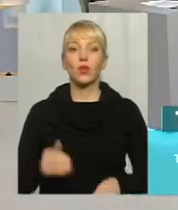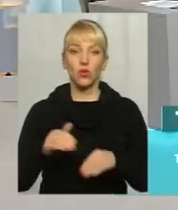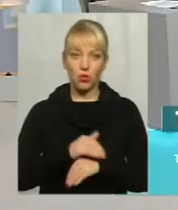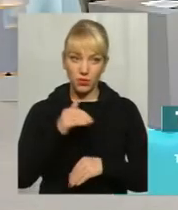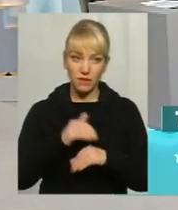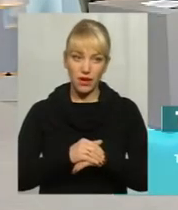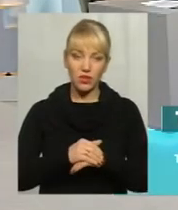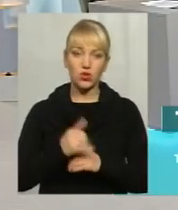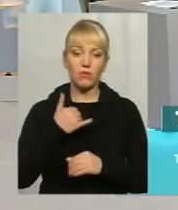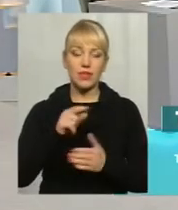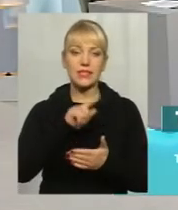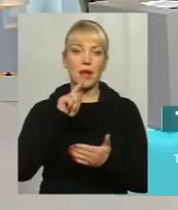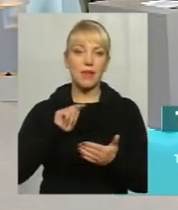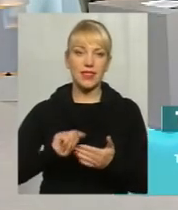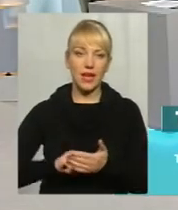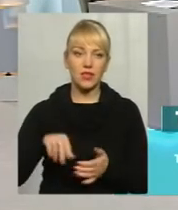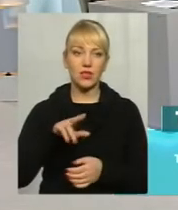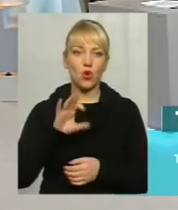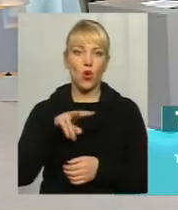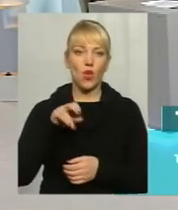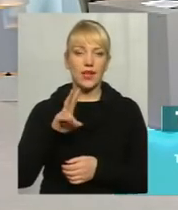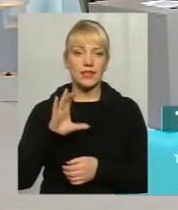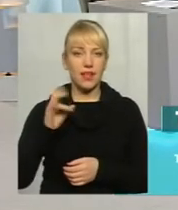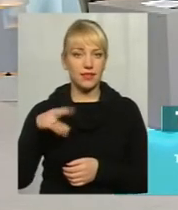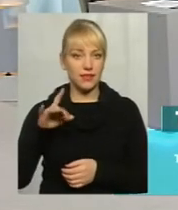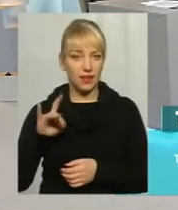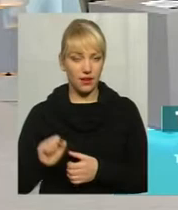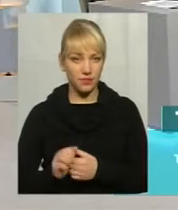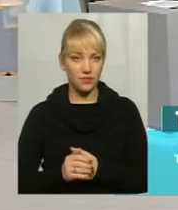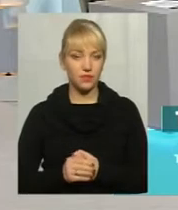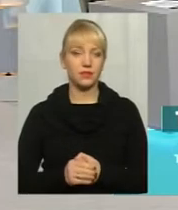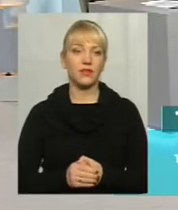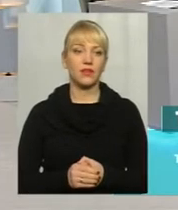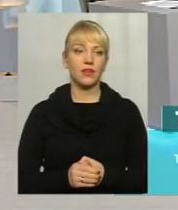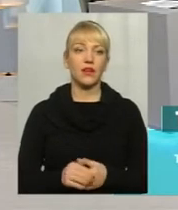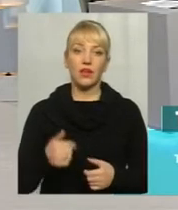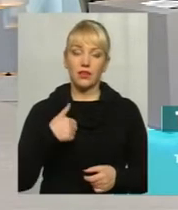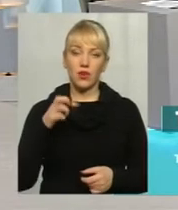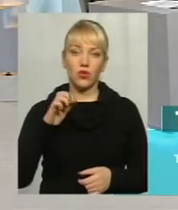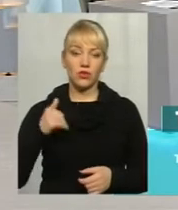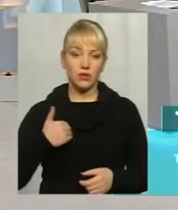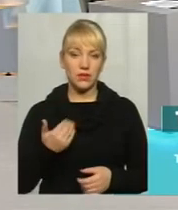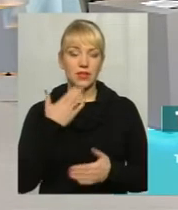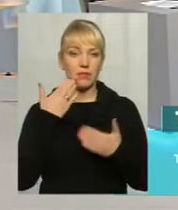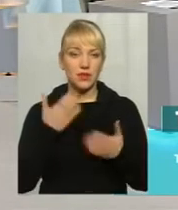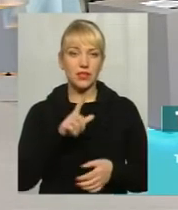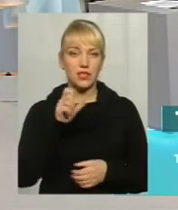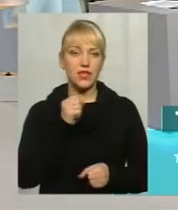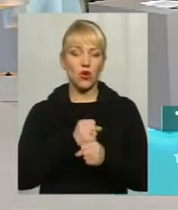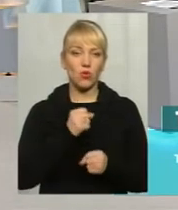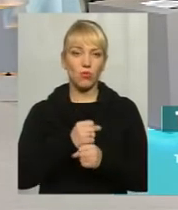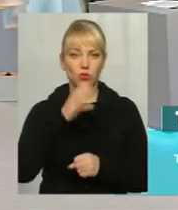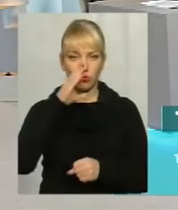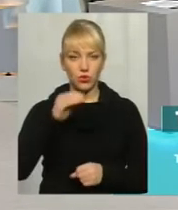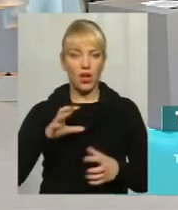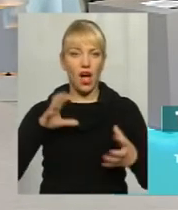вечір. В мене запитання до пана Олександра. Так. Я хотіла б запитати за роботу маршрутів